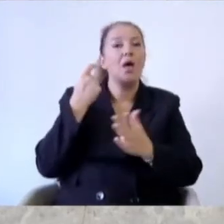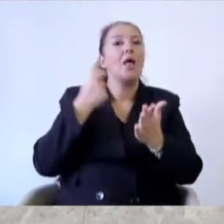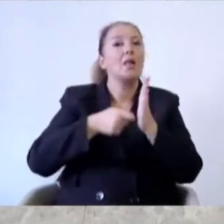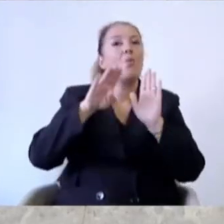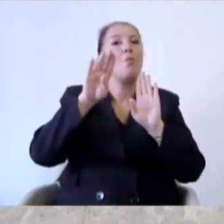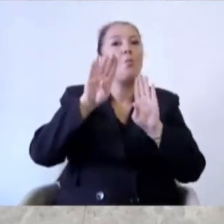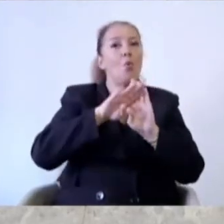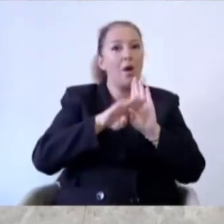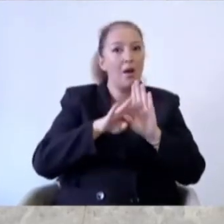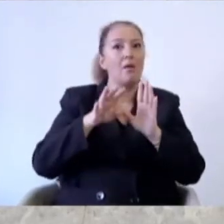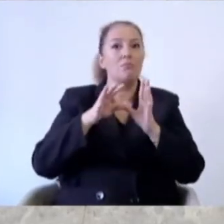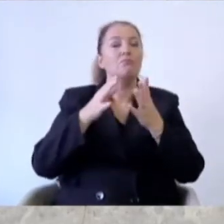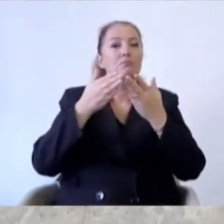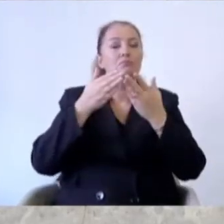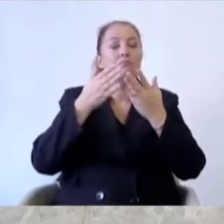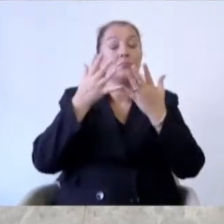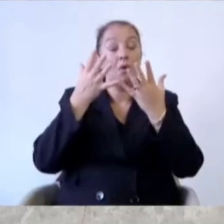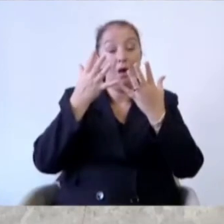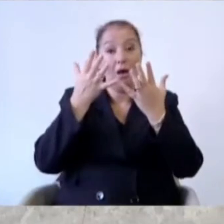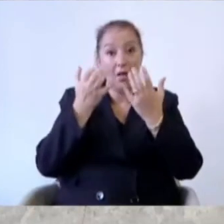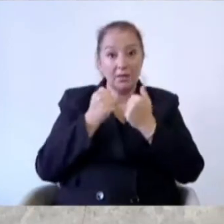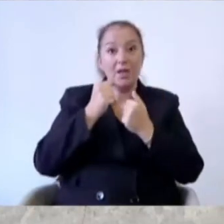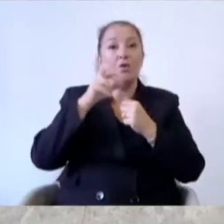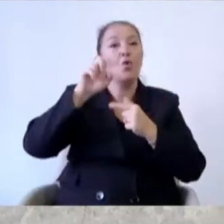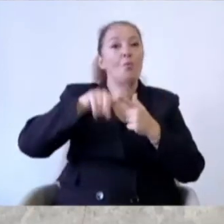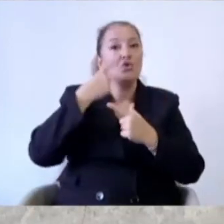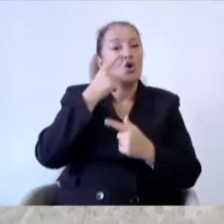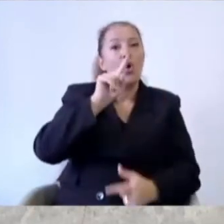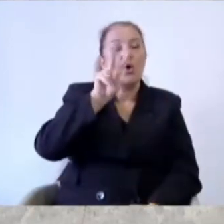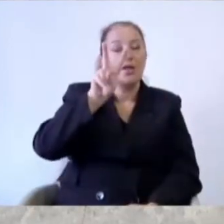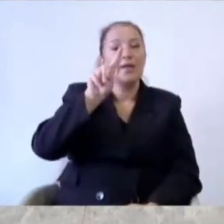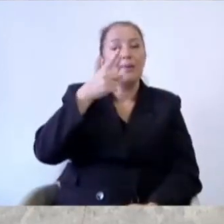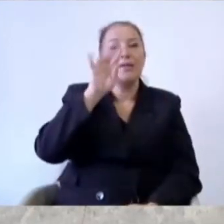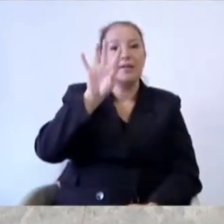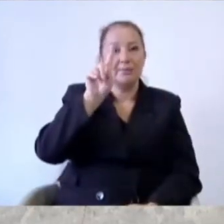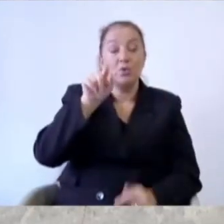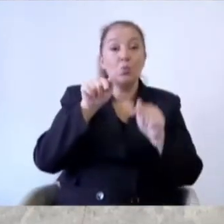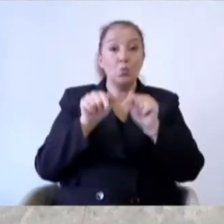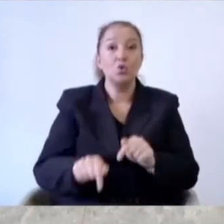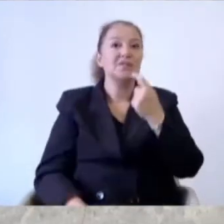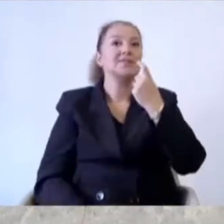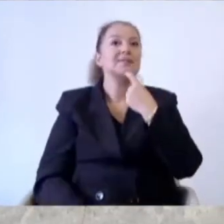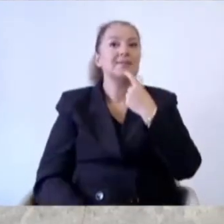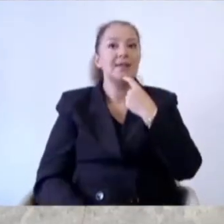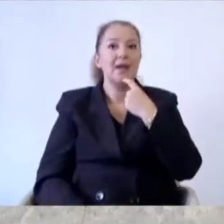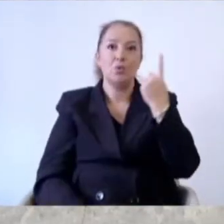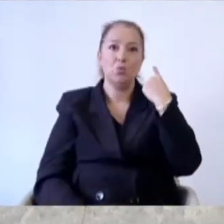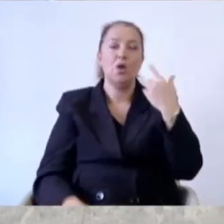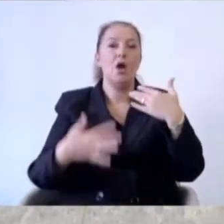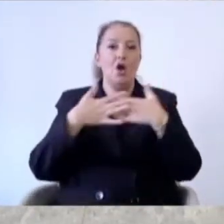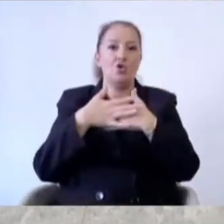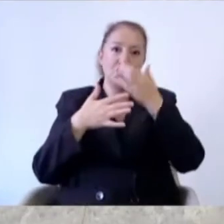programına alınan proje sayısı on iki bin kırk birdi. Bu yıl dün akşam